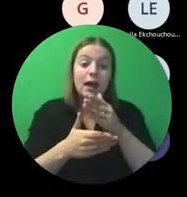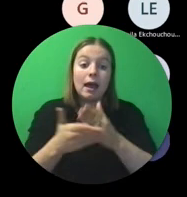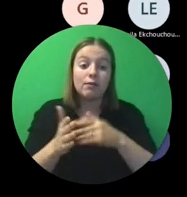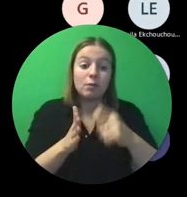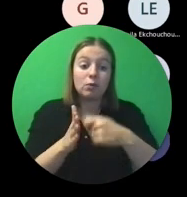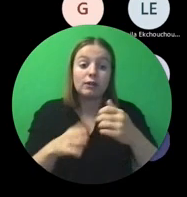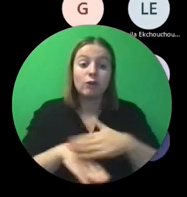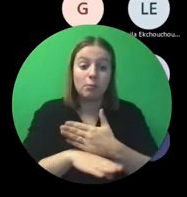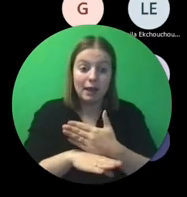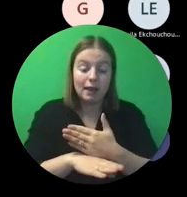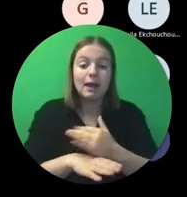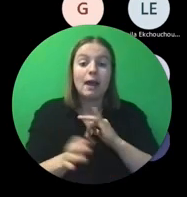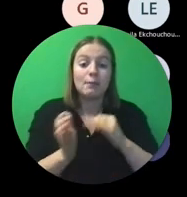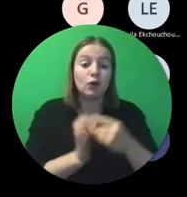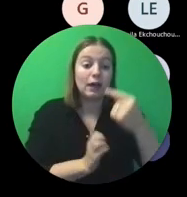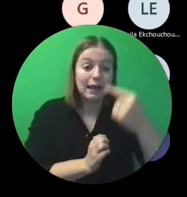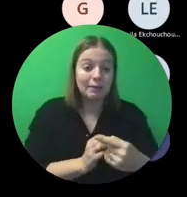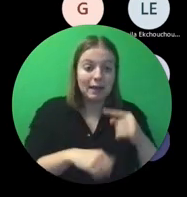projectperiode.